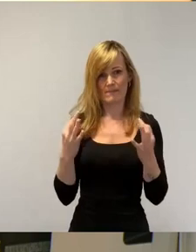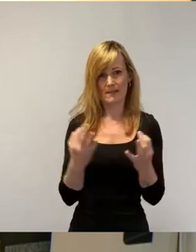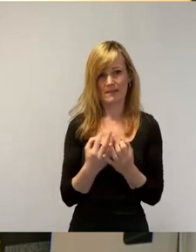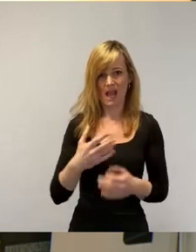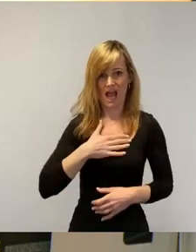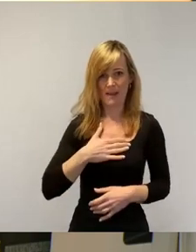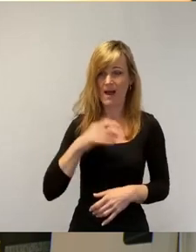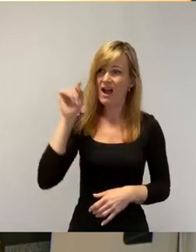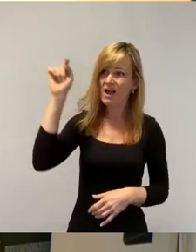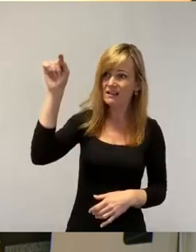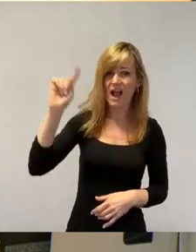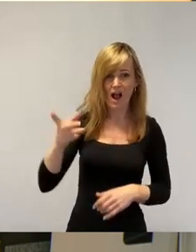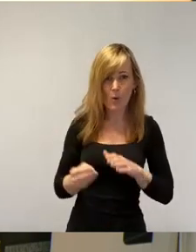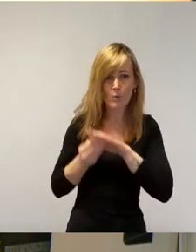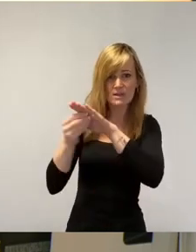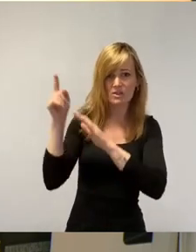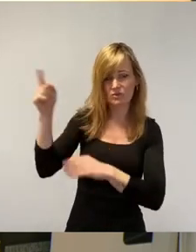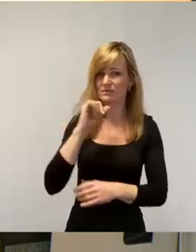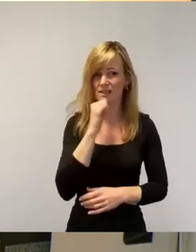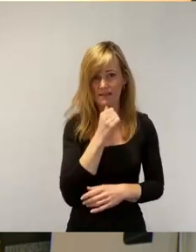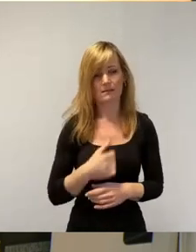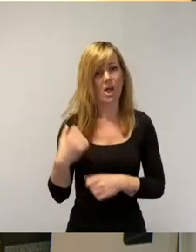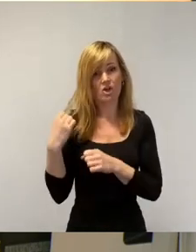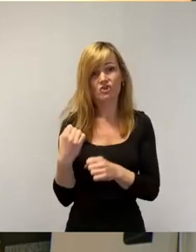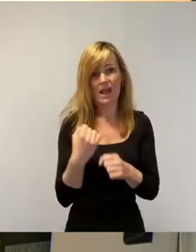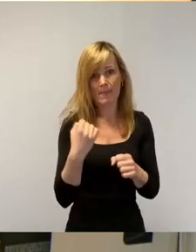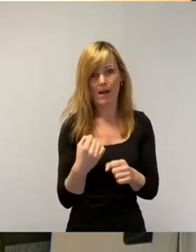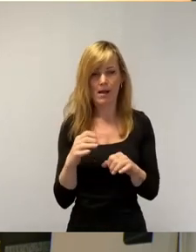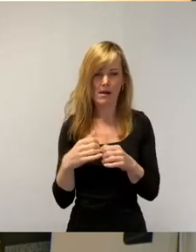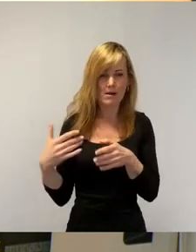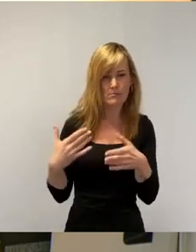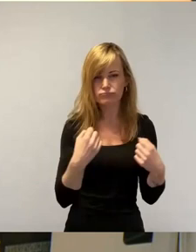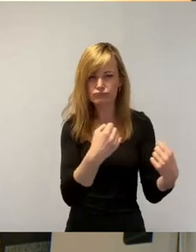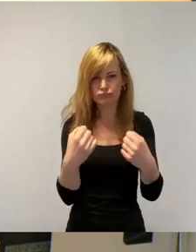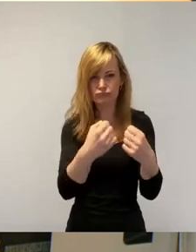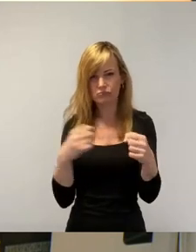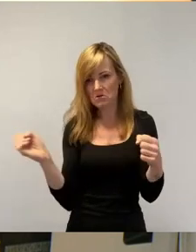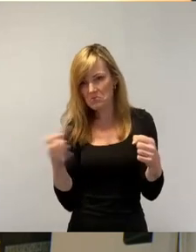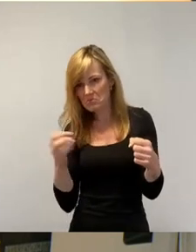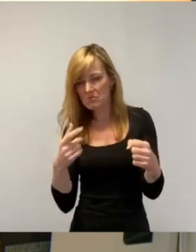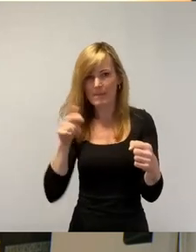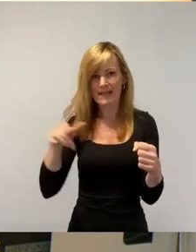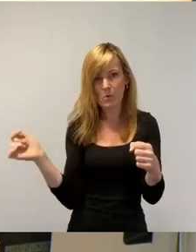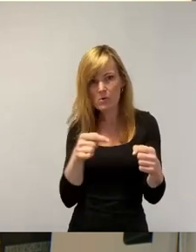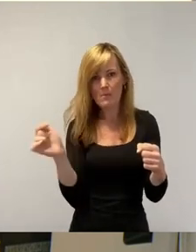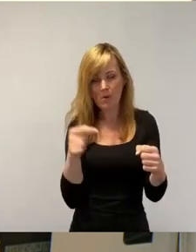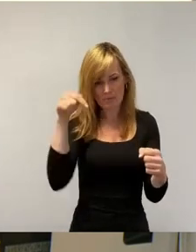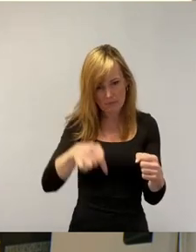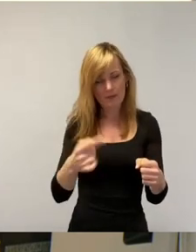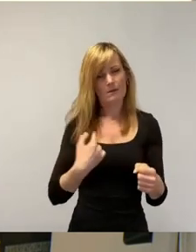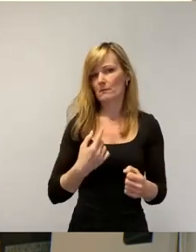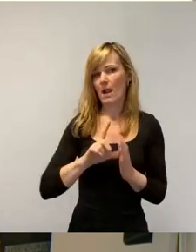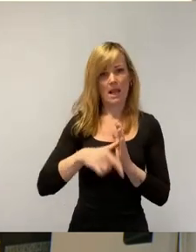unterstützen eben nicht die Schlepper, die die Personen hierher bringen. Denn das können wir uns nicht weiter leisten. Denn